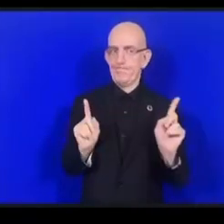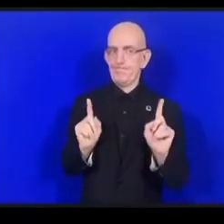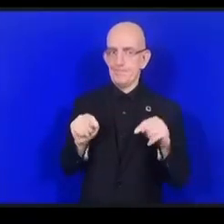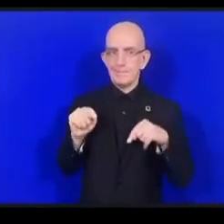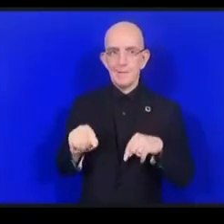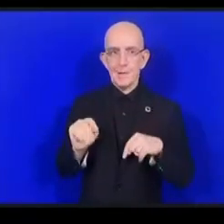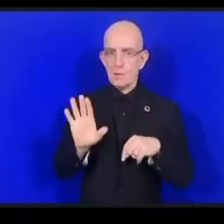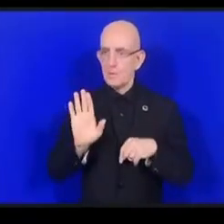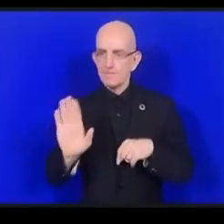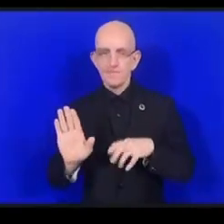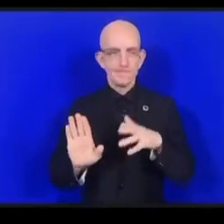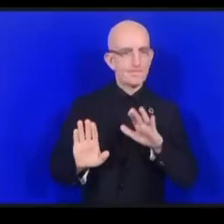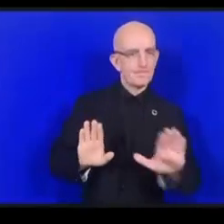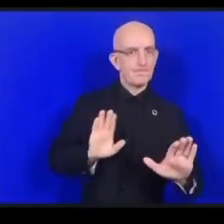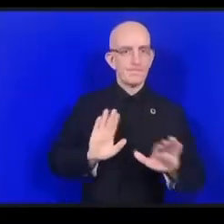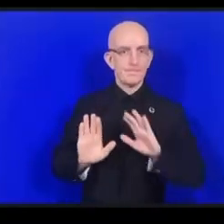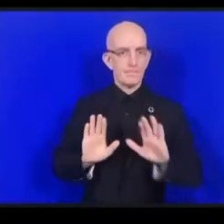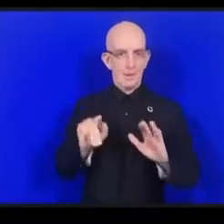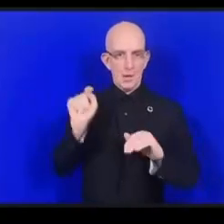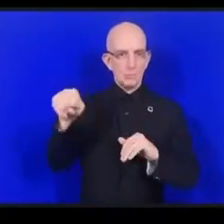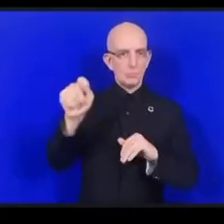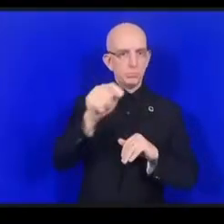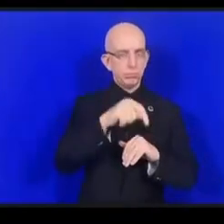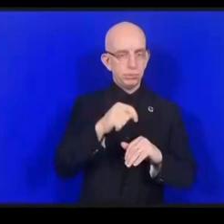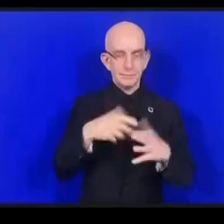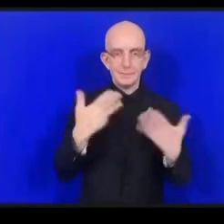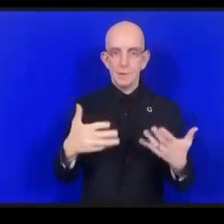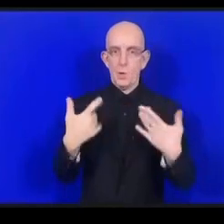وكان الأمر مختلفا